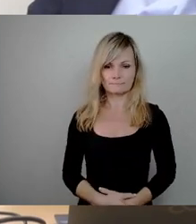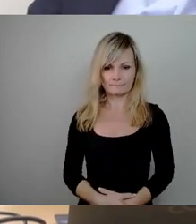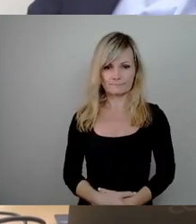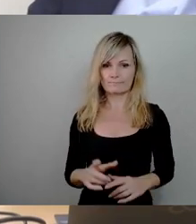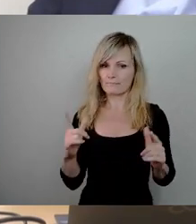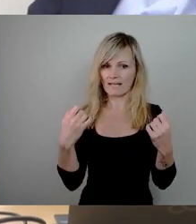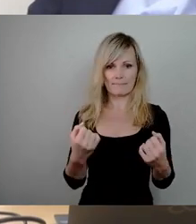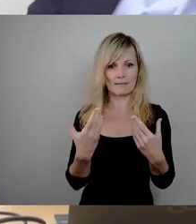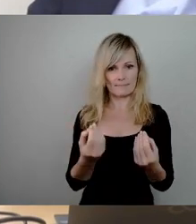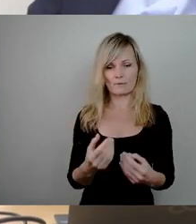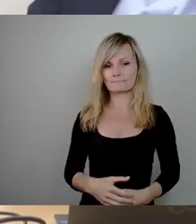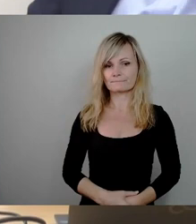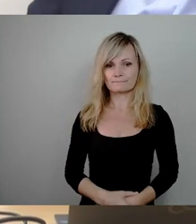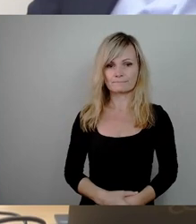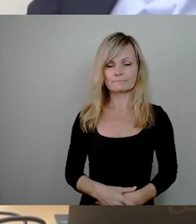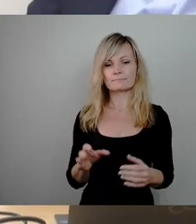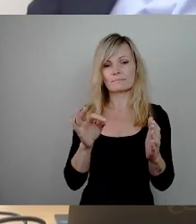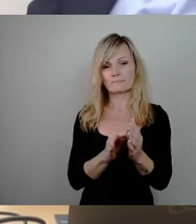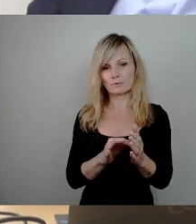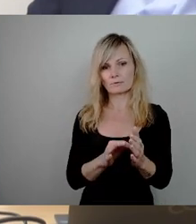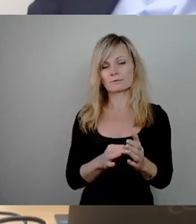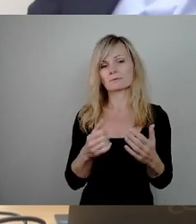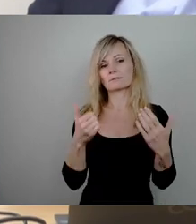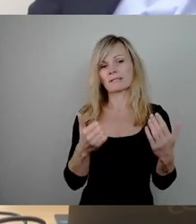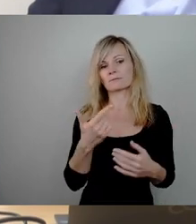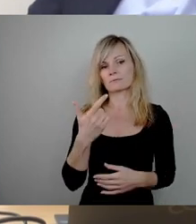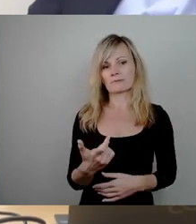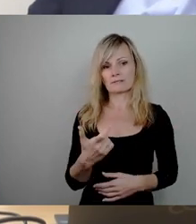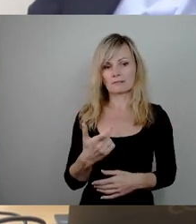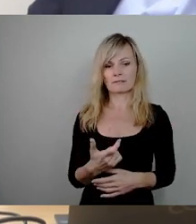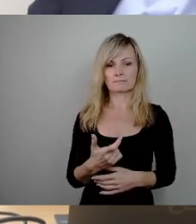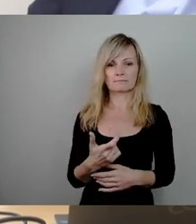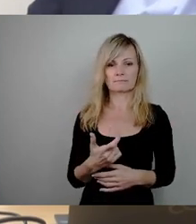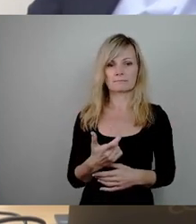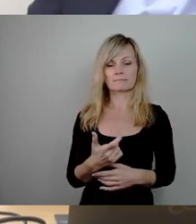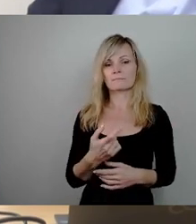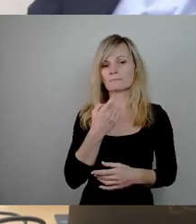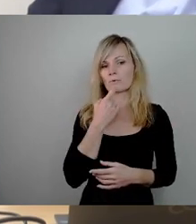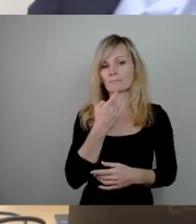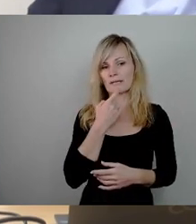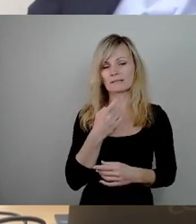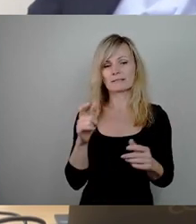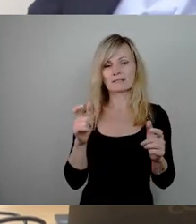bekommen. Dann gehen wir zu Punkt 26, Betreuung der Objektgesellschaft Kongresszentrum.